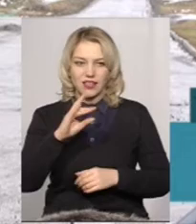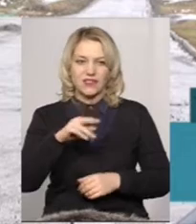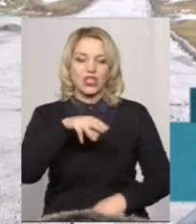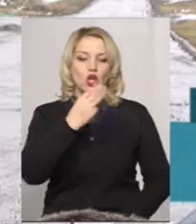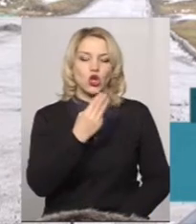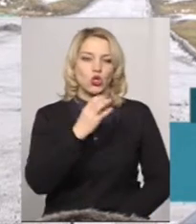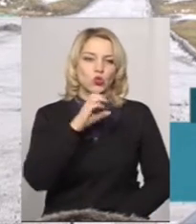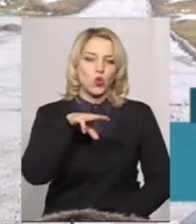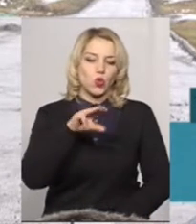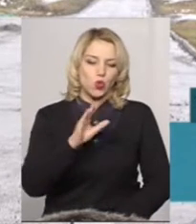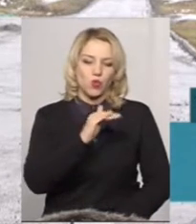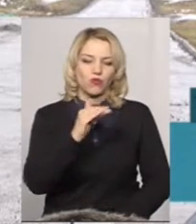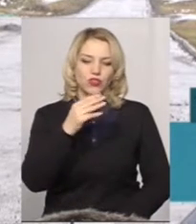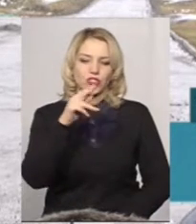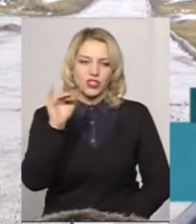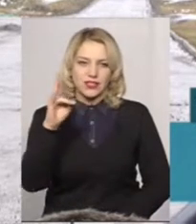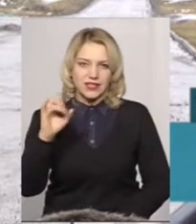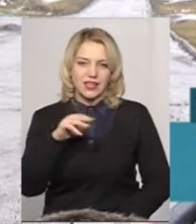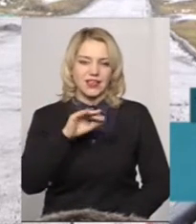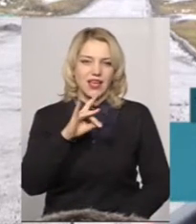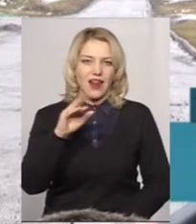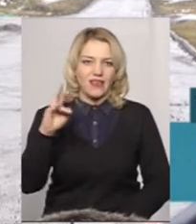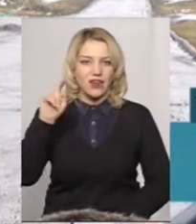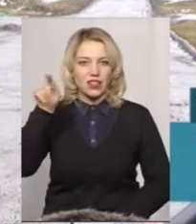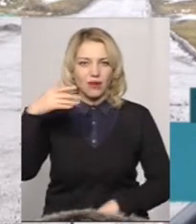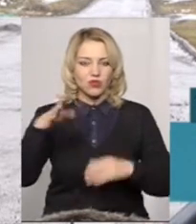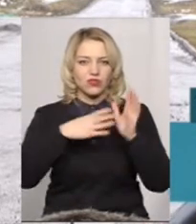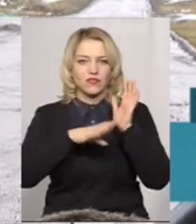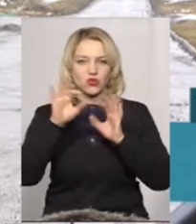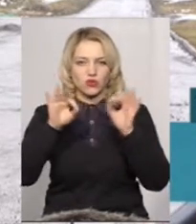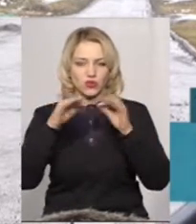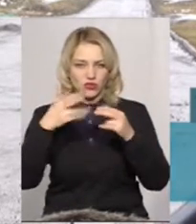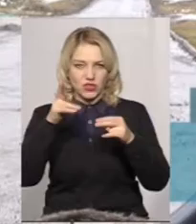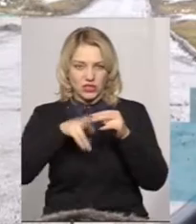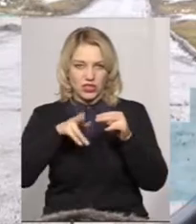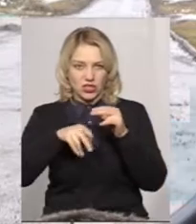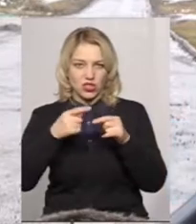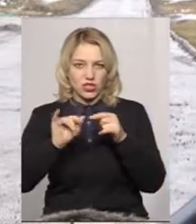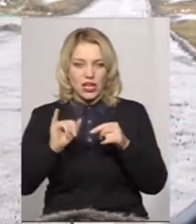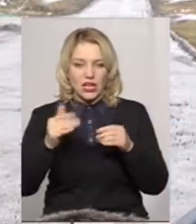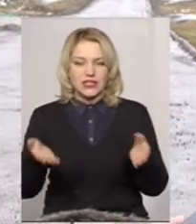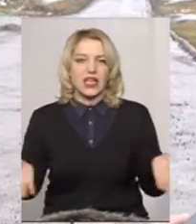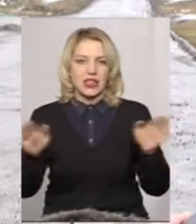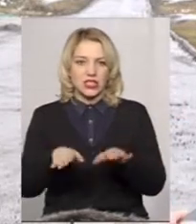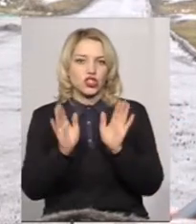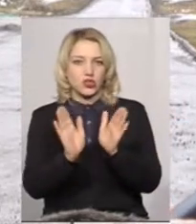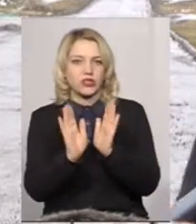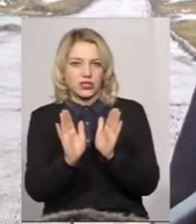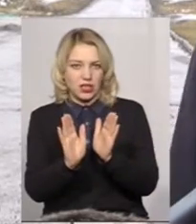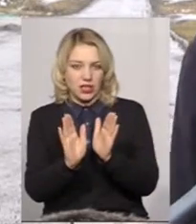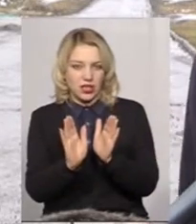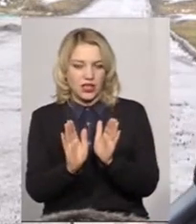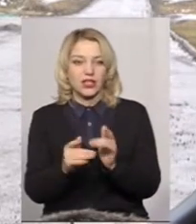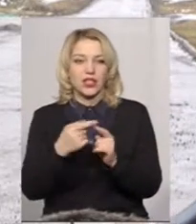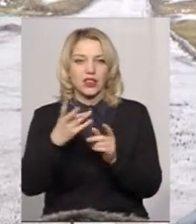Там простіше, Тиранівка, Стушинці майже на 90% роботи закінчені. Залишилось тільки вже